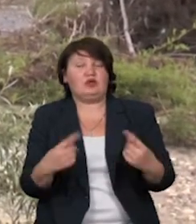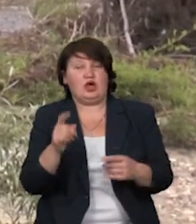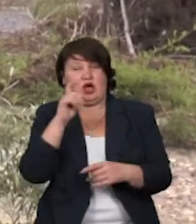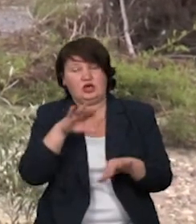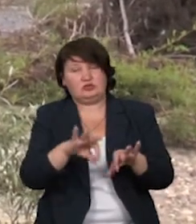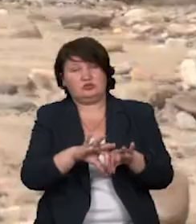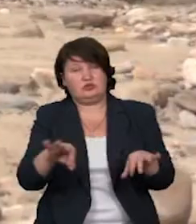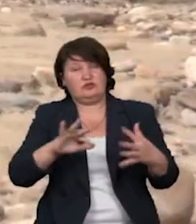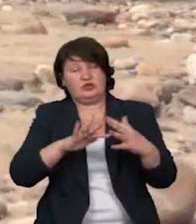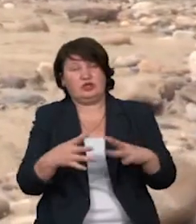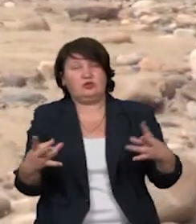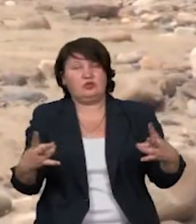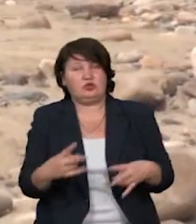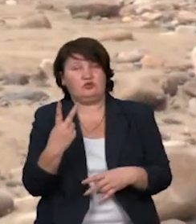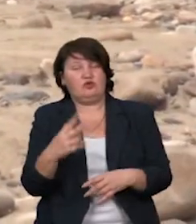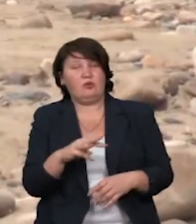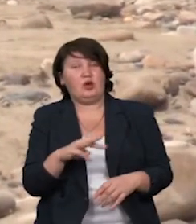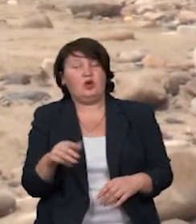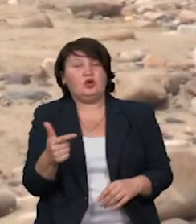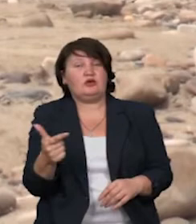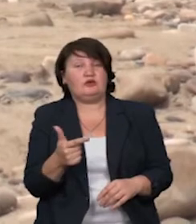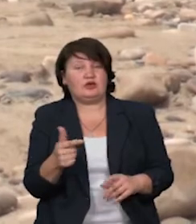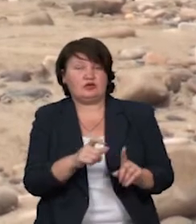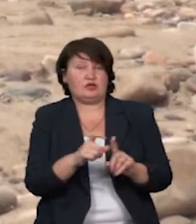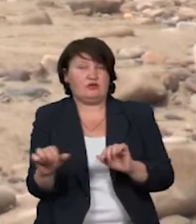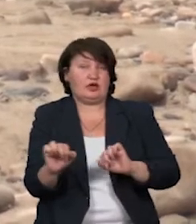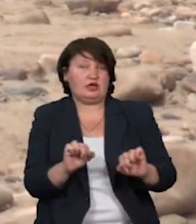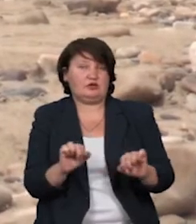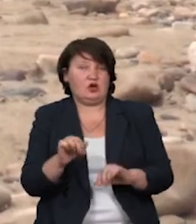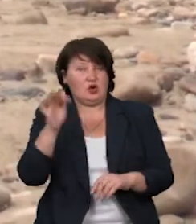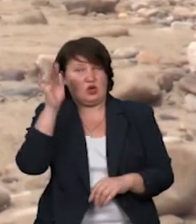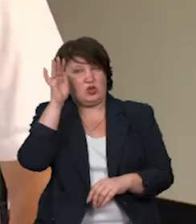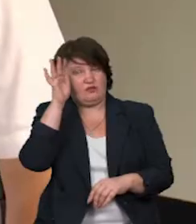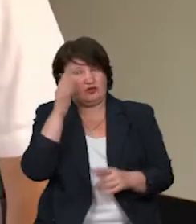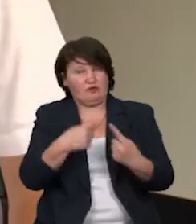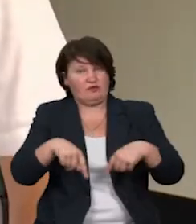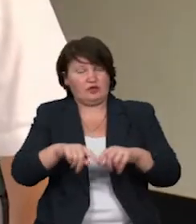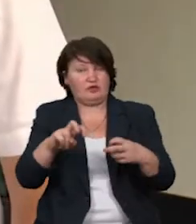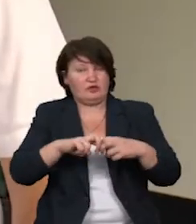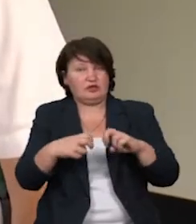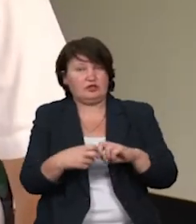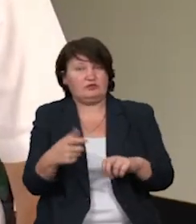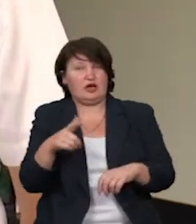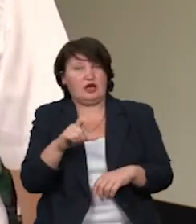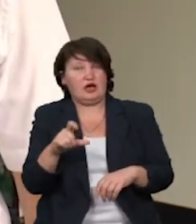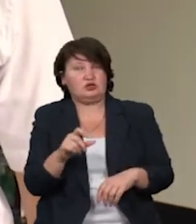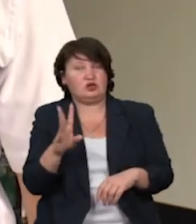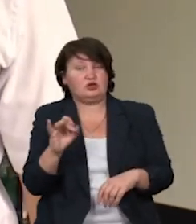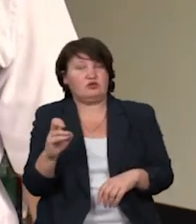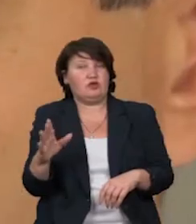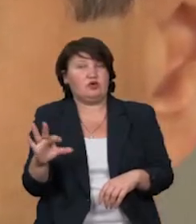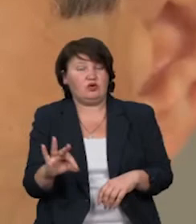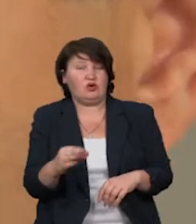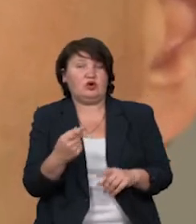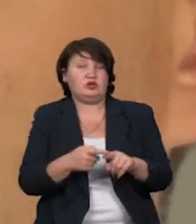Дебеславцях потрібно близько двох мільйонів гривень. За словами керівника Коломийського відділення Івано-Франківського газу Ігоря Корчового, ці гроші